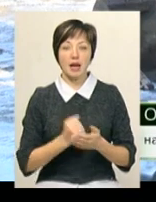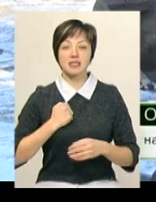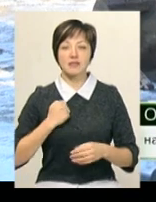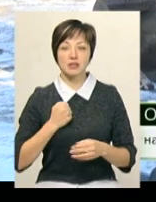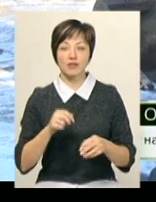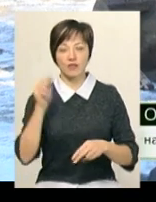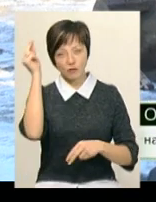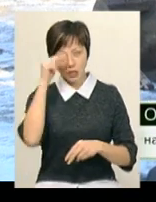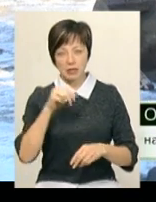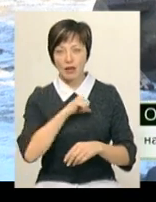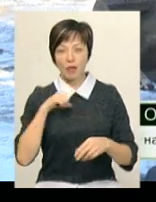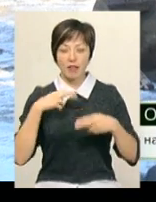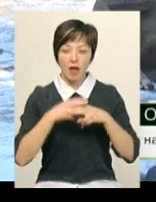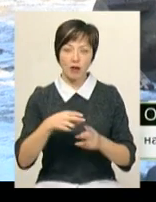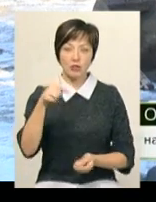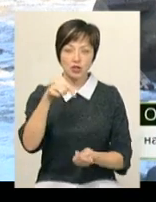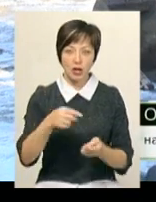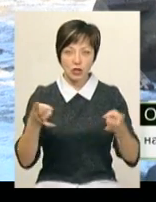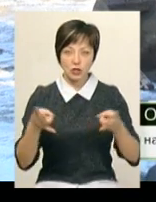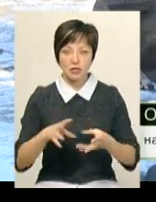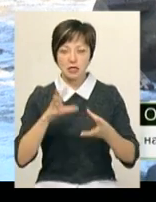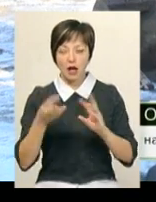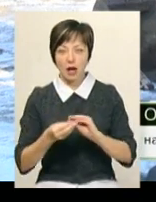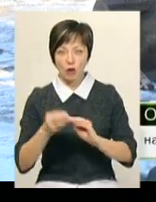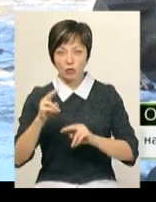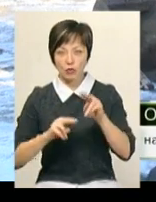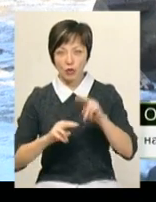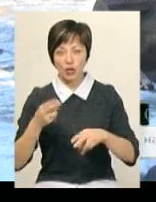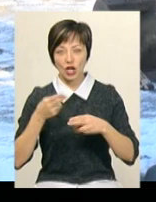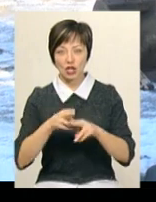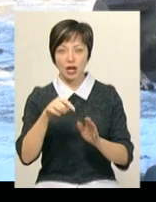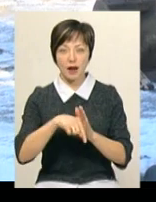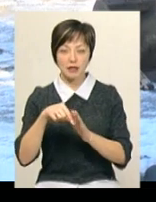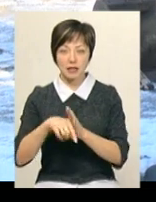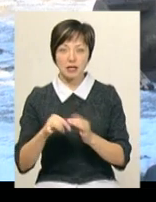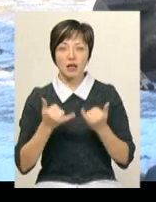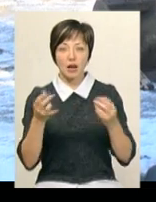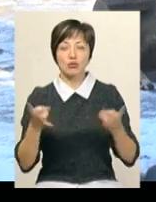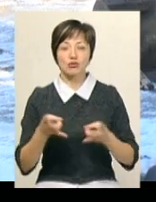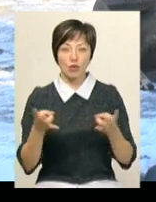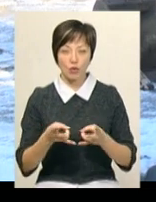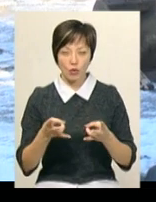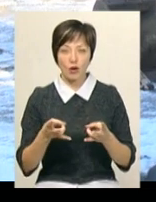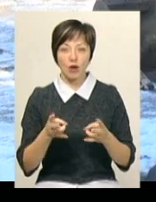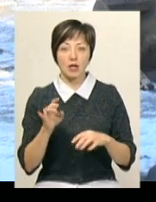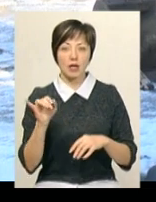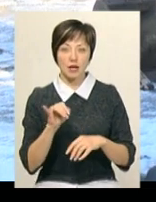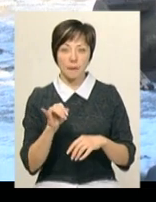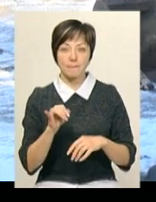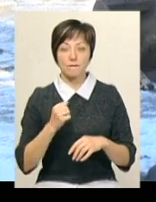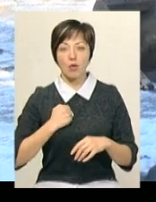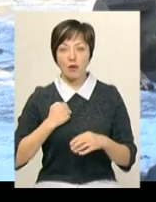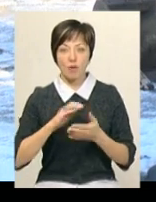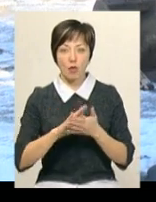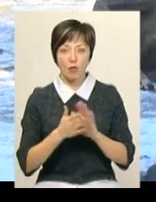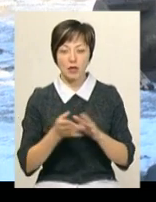саму техніку, т.е. її призначення, загальну будову, технічні характеристики, для чого вона призначена по бойовим